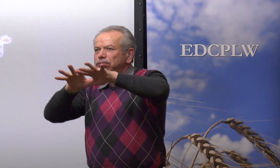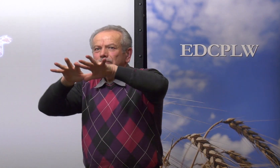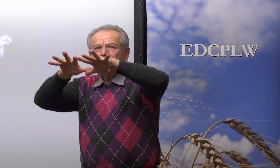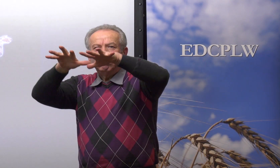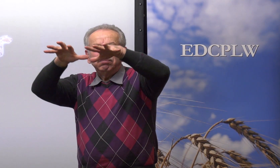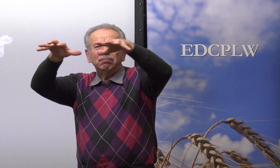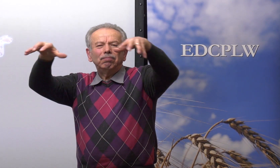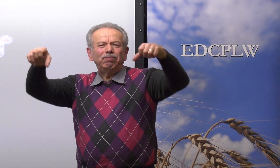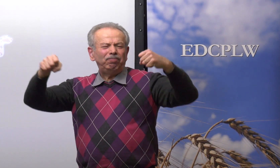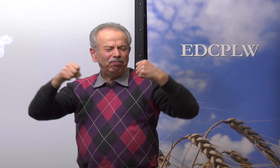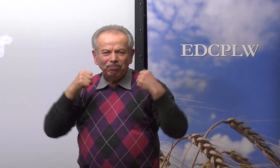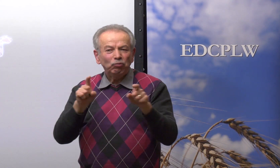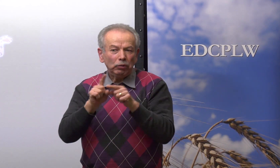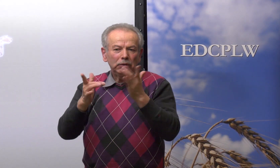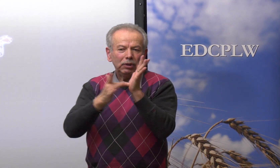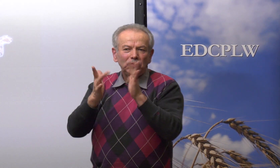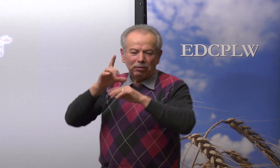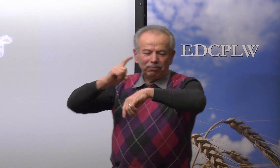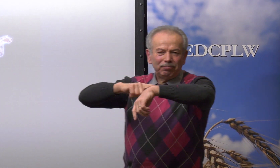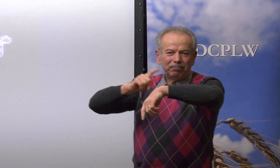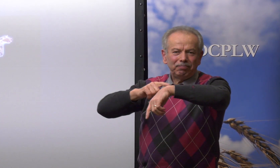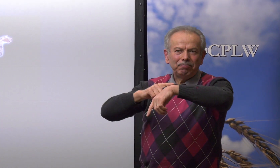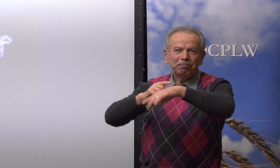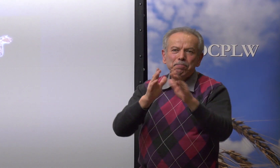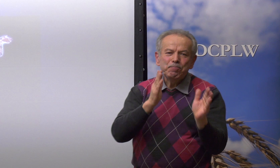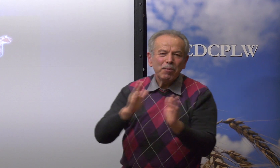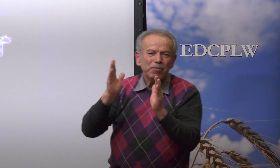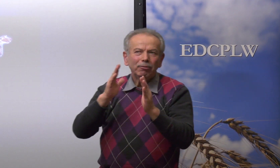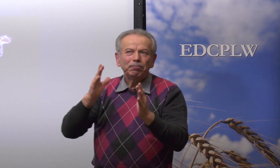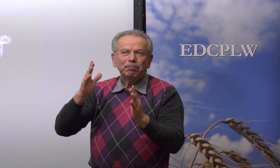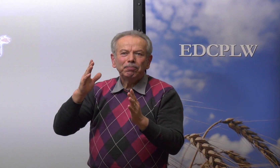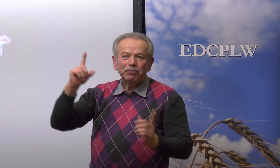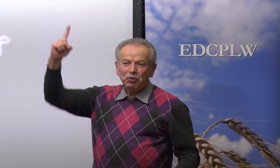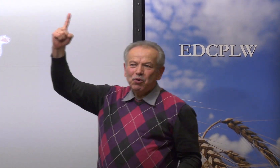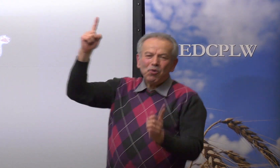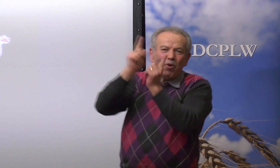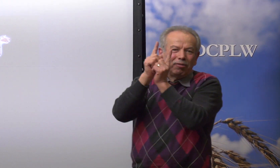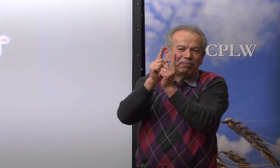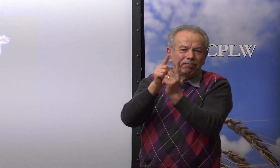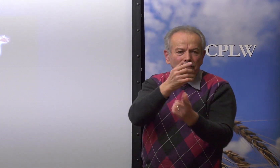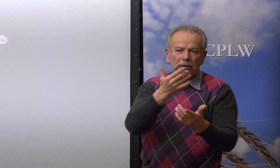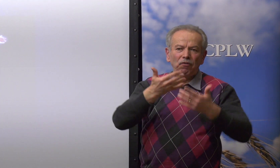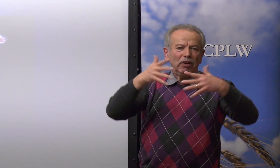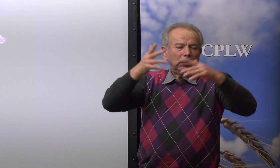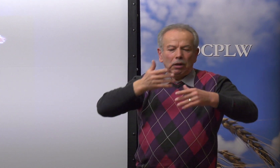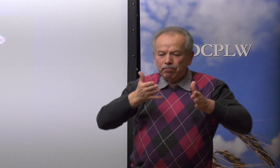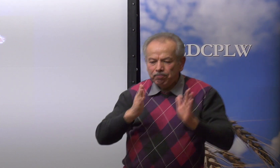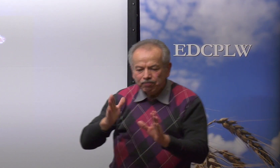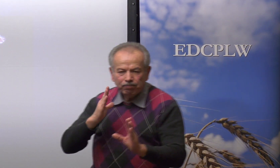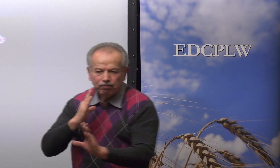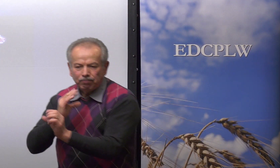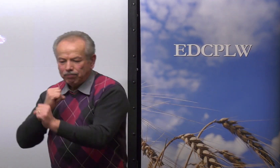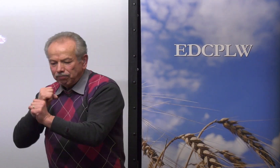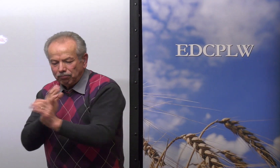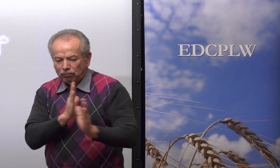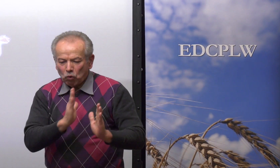A Szent Lélek segít nekünk, hogy egyre több országban meglássuk hatalmas munkáját, és Jézus Krisztus terve szerint